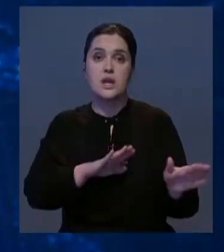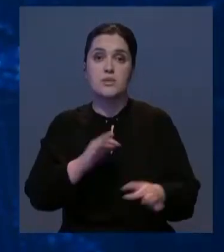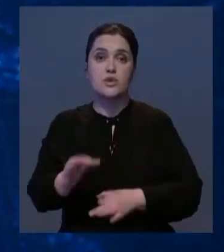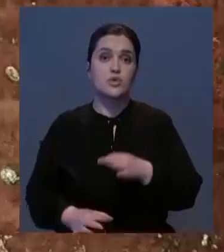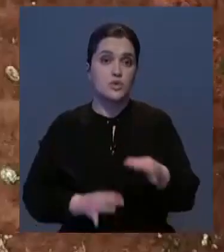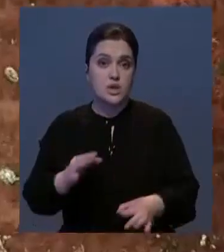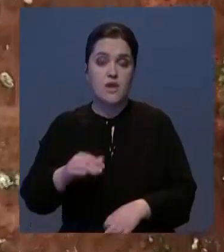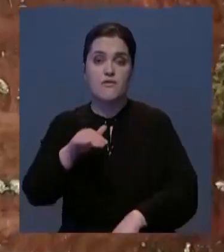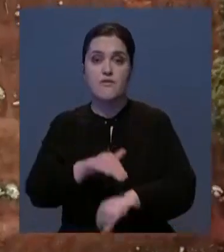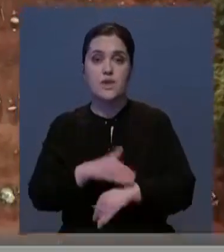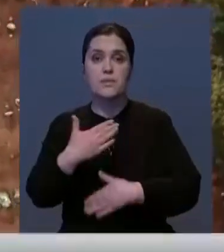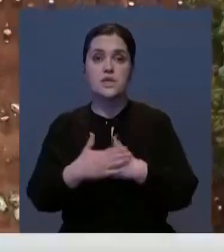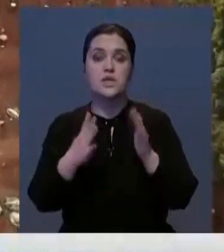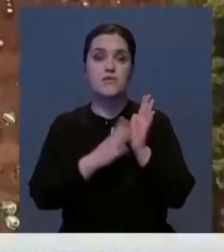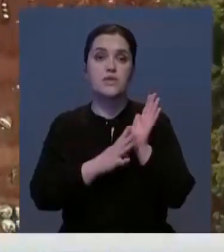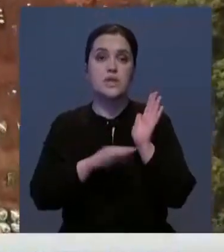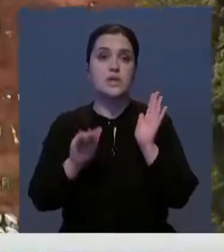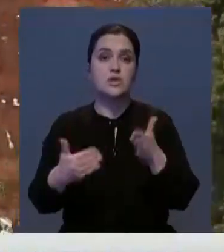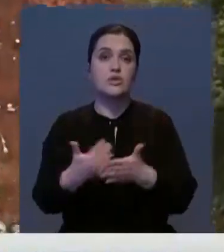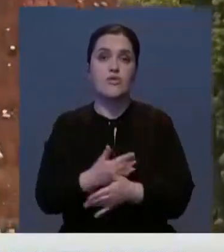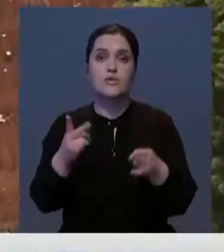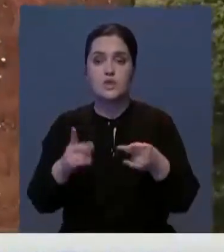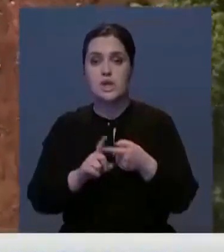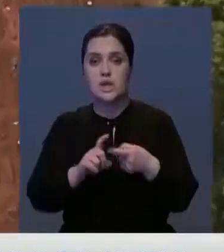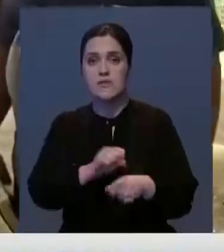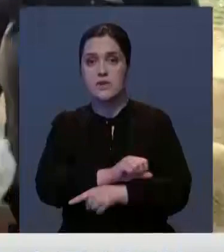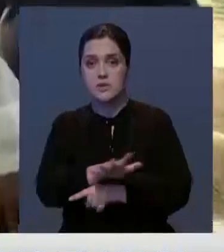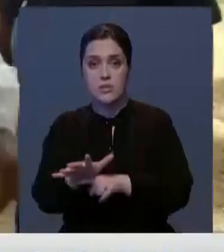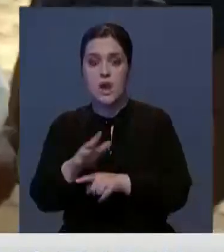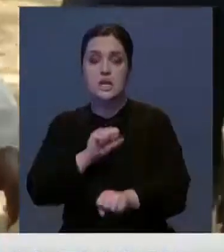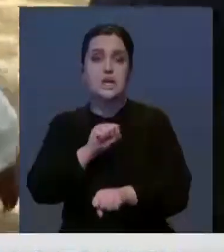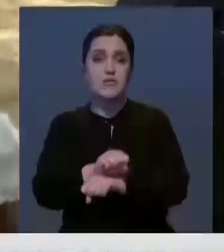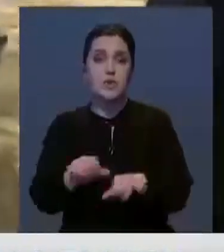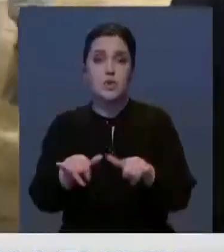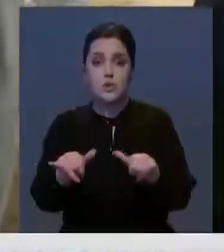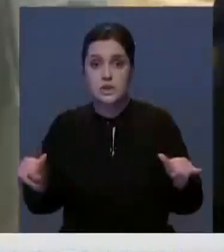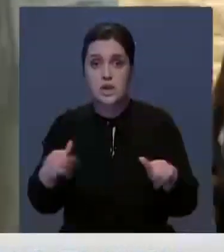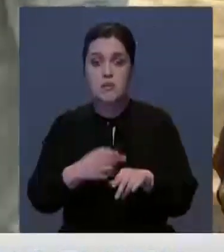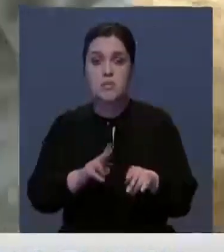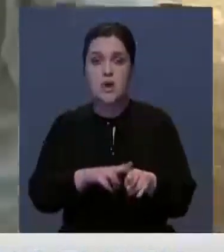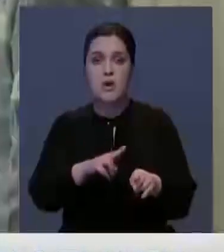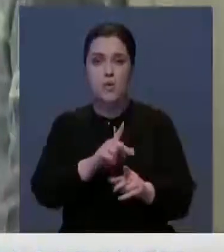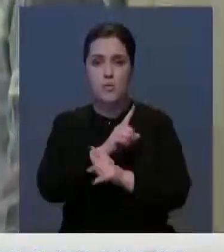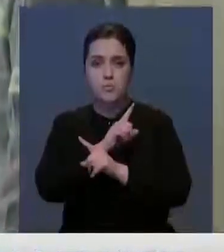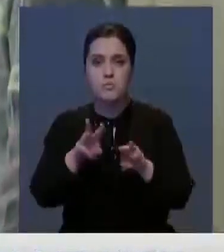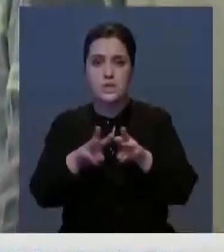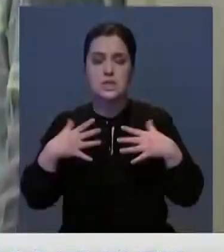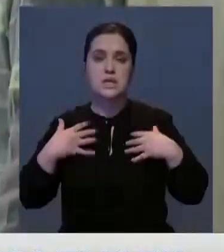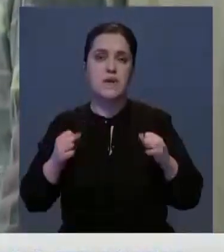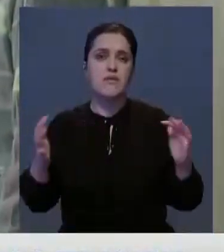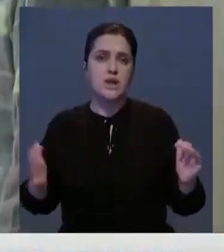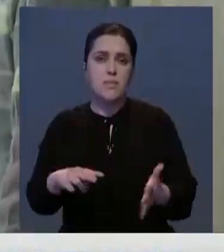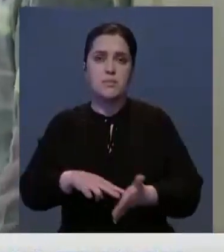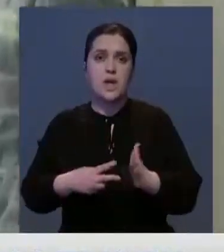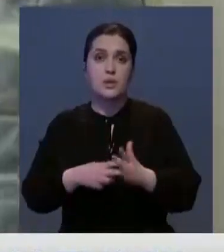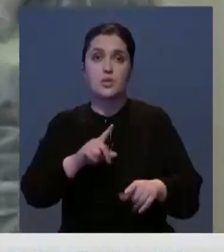Отмечу, за минувшие сутки в стране выявили почти 90 тысяч новых случаев коронавируса. Остановить рост летальных исходов Министерство здравоохранения